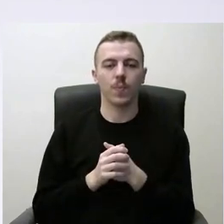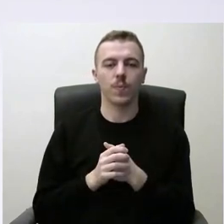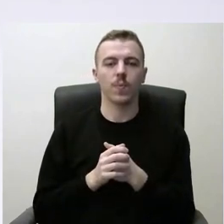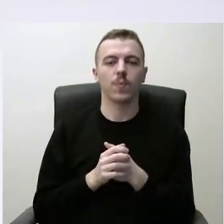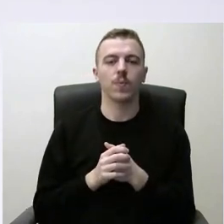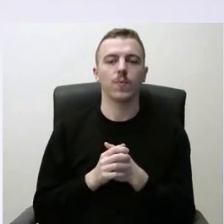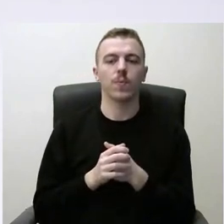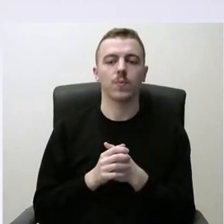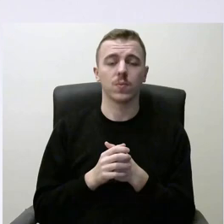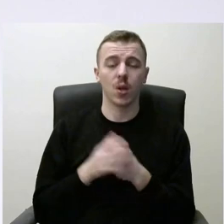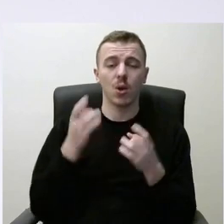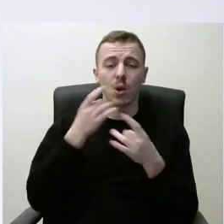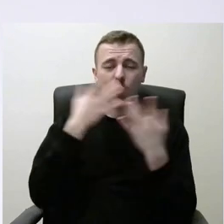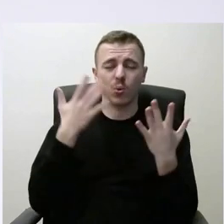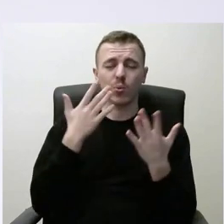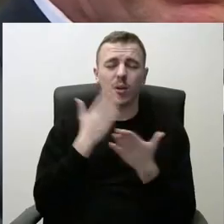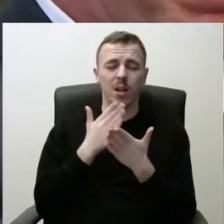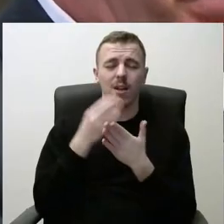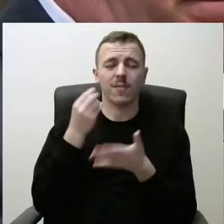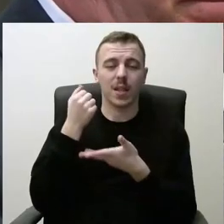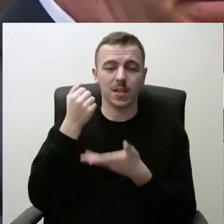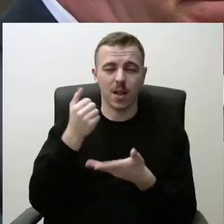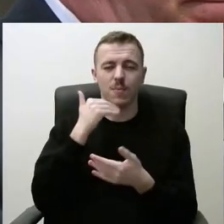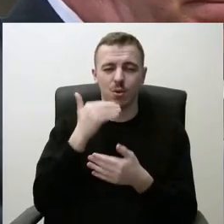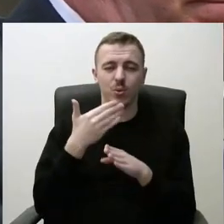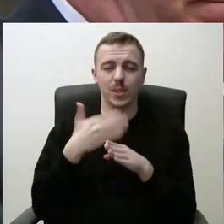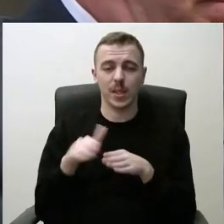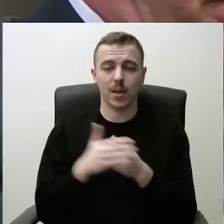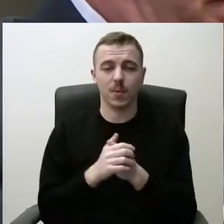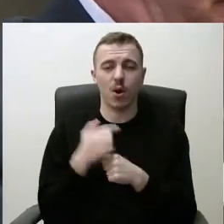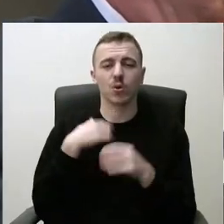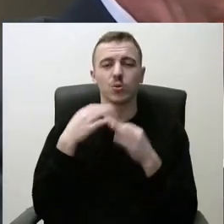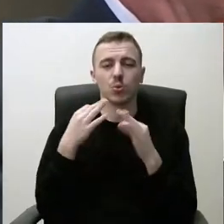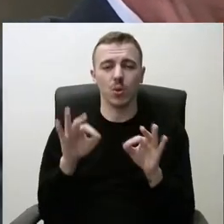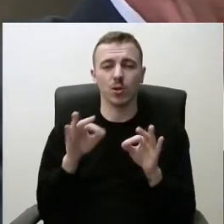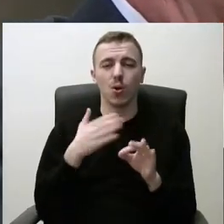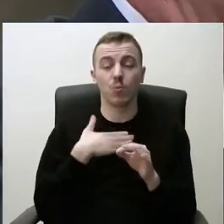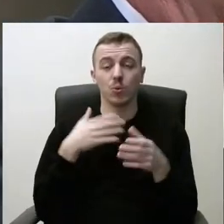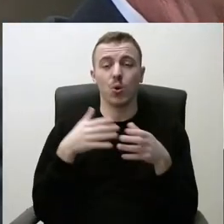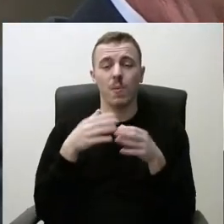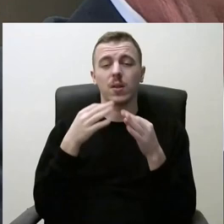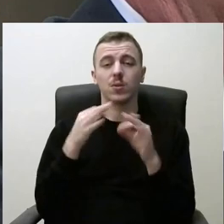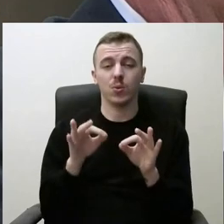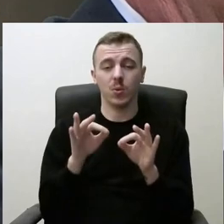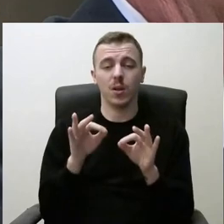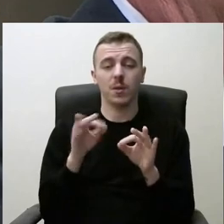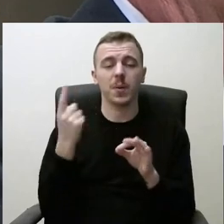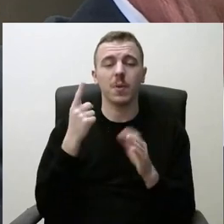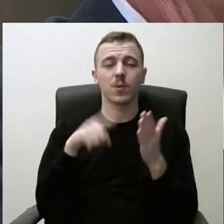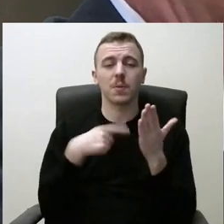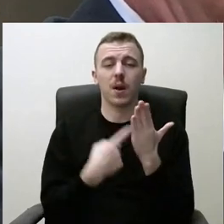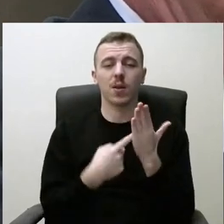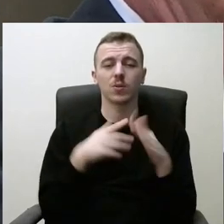Kultūrai, žinoma, yra skiriamas finansavimas, tai turbūt aš siūlyčiau, mūsų komanda siūlytų pirmiausia paklausti,